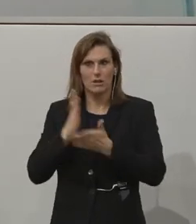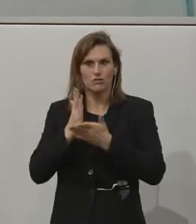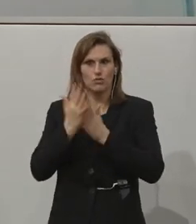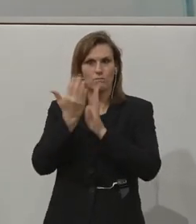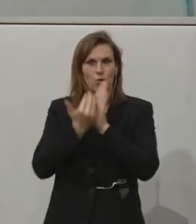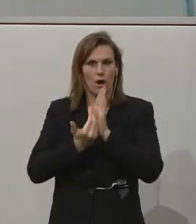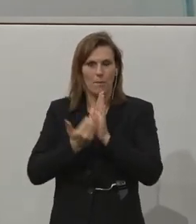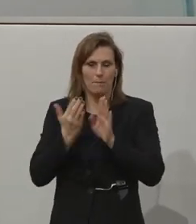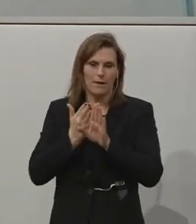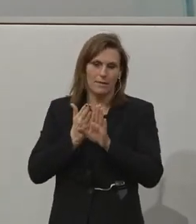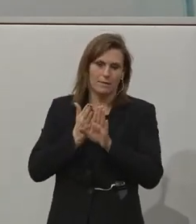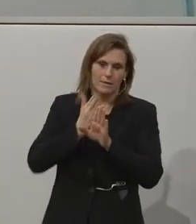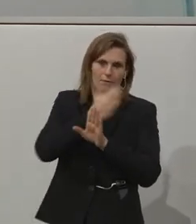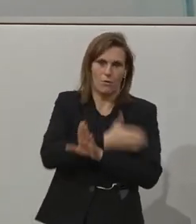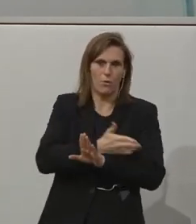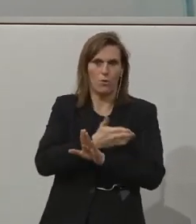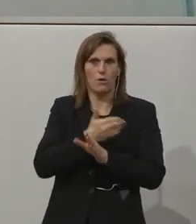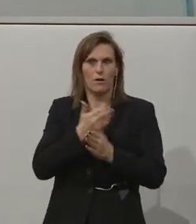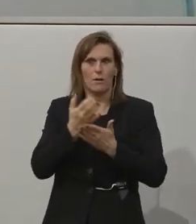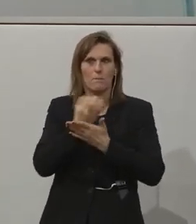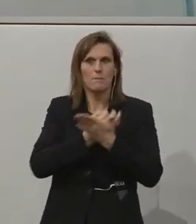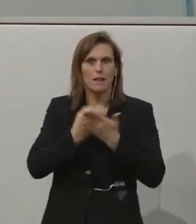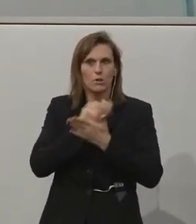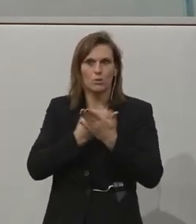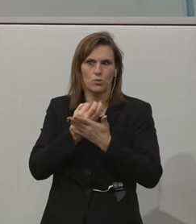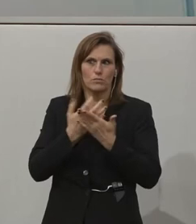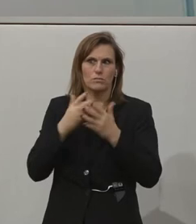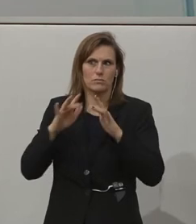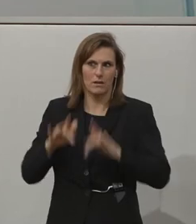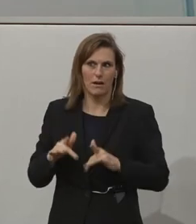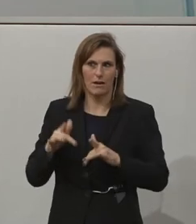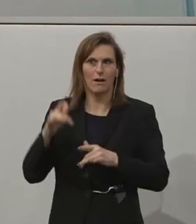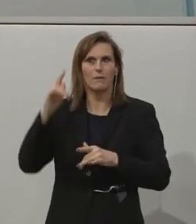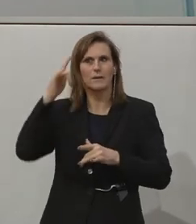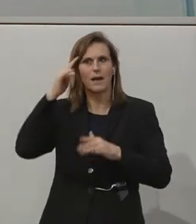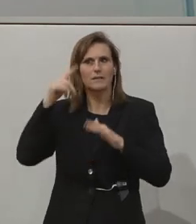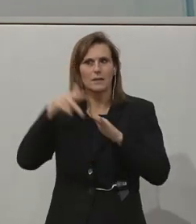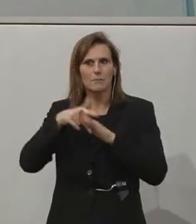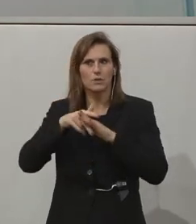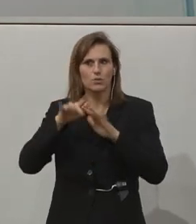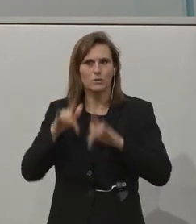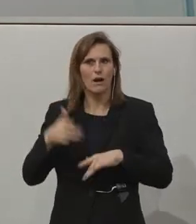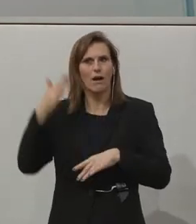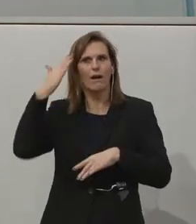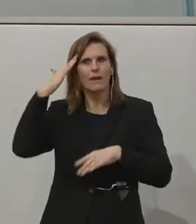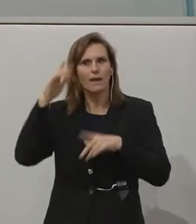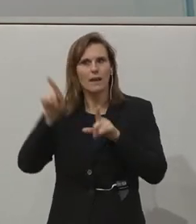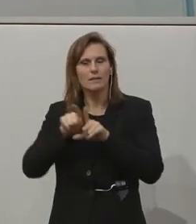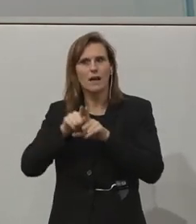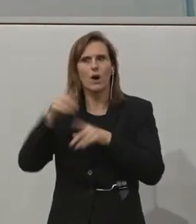So it is, the schools are becoming more inclusive as well. So we have